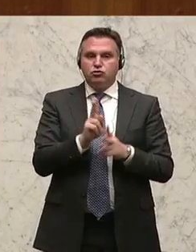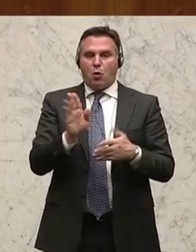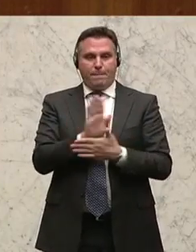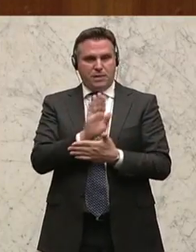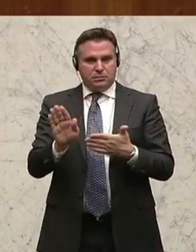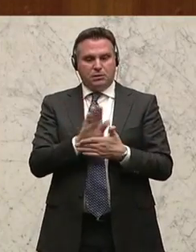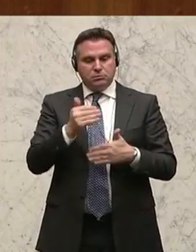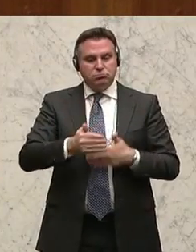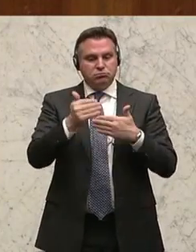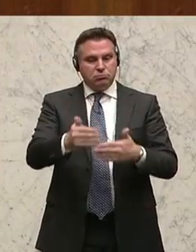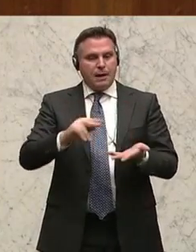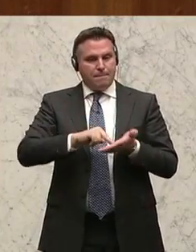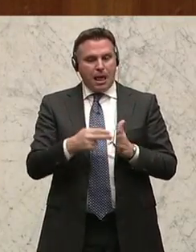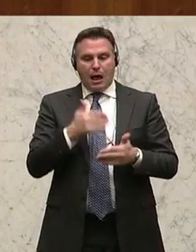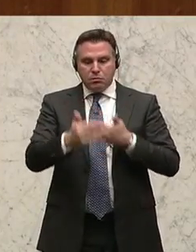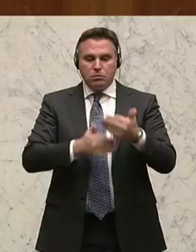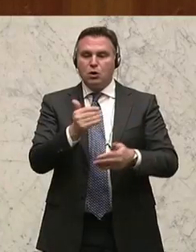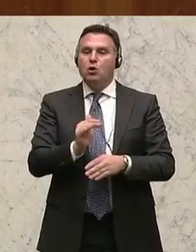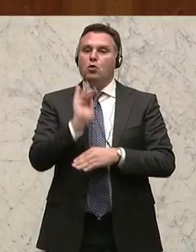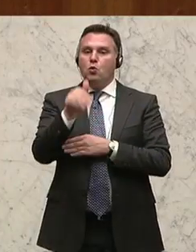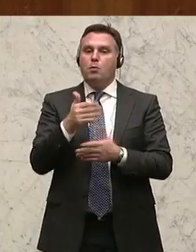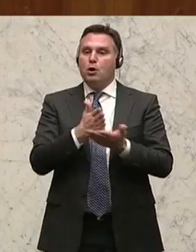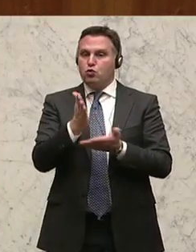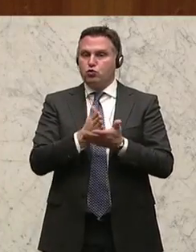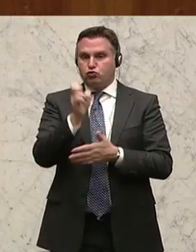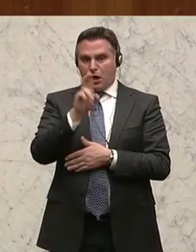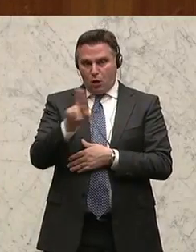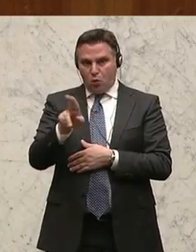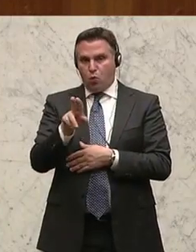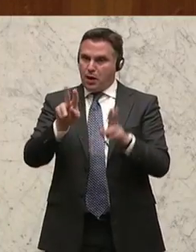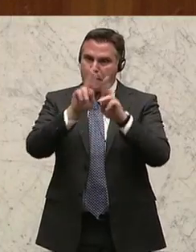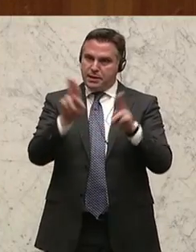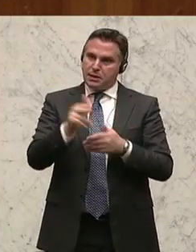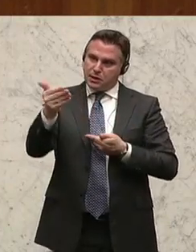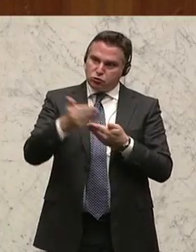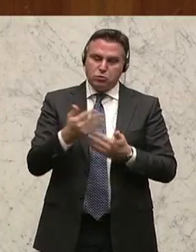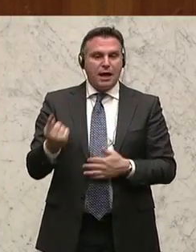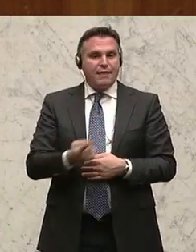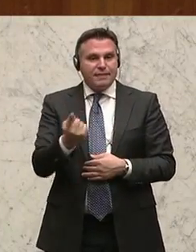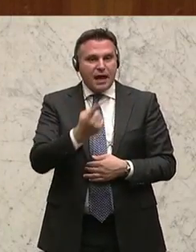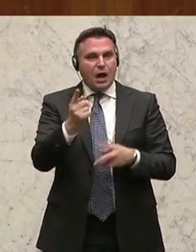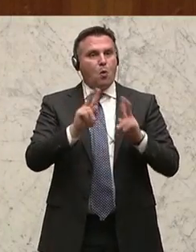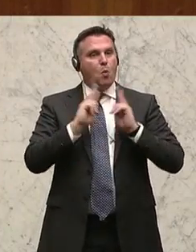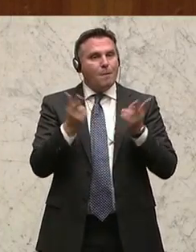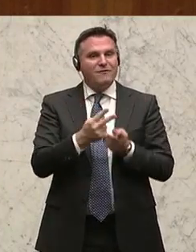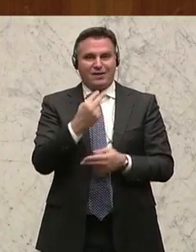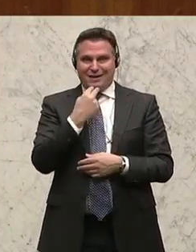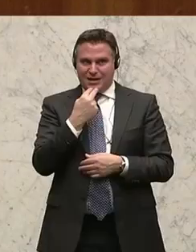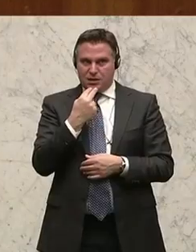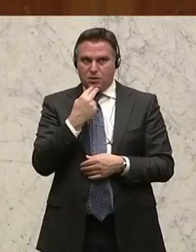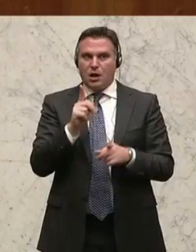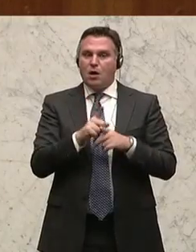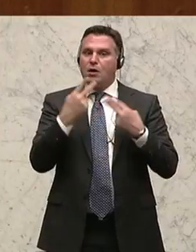bestens erfüllen. Wir sind über dem EU-Durchschnitt in der Internationalisierung, in der Nachhaltigkeit bei Umwelt und Energie, bei der